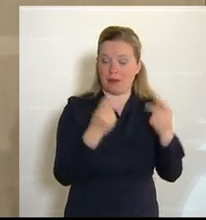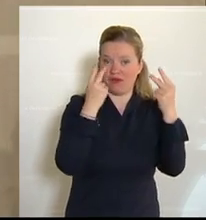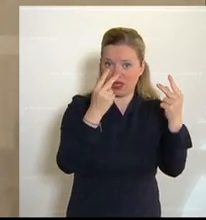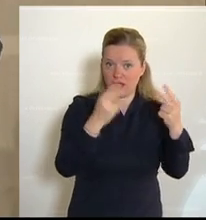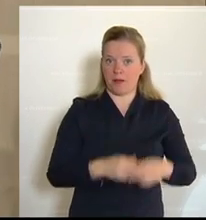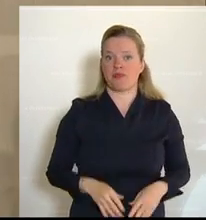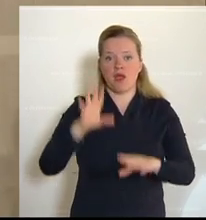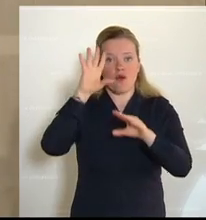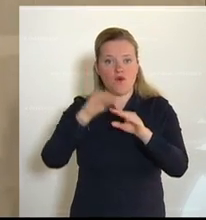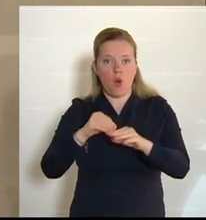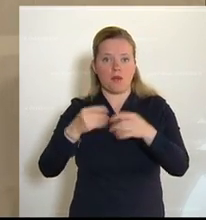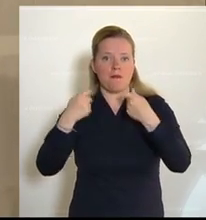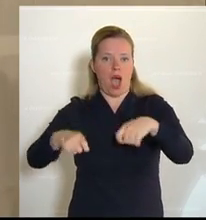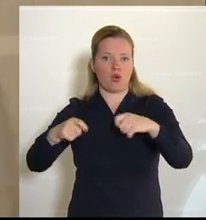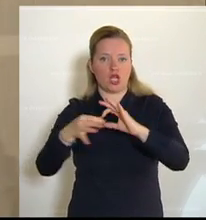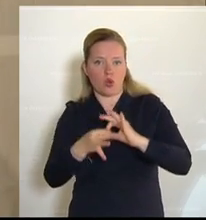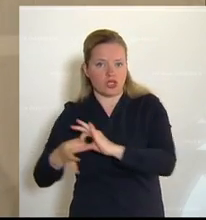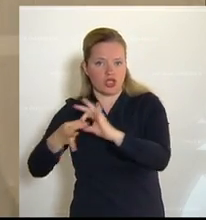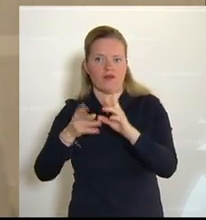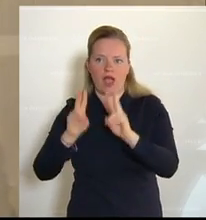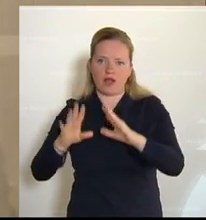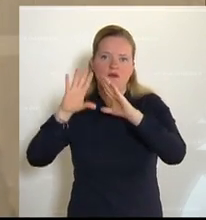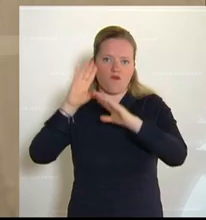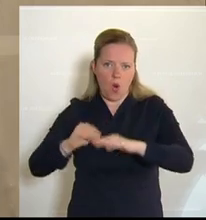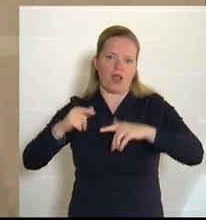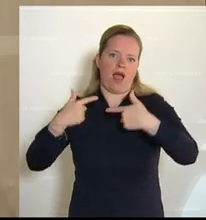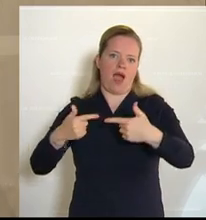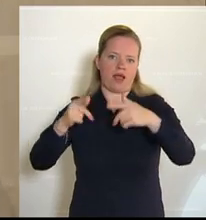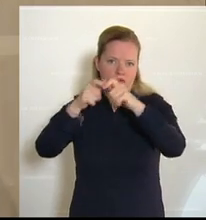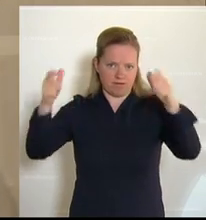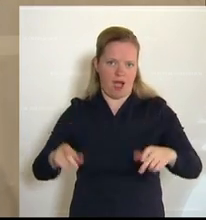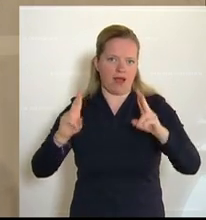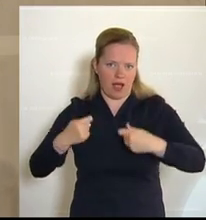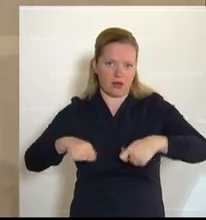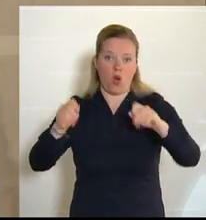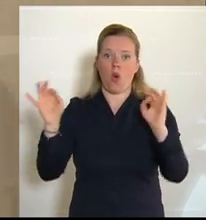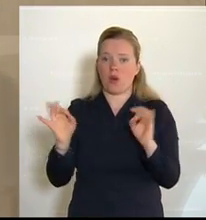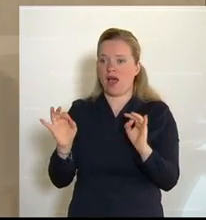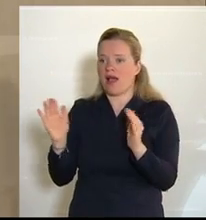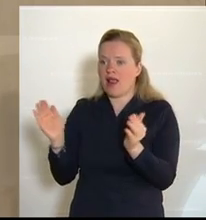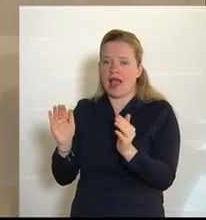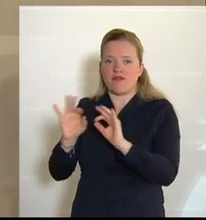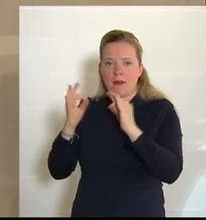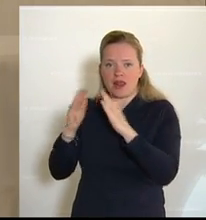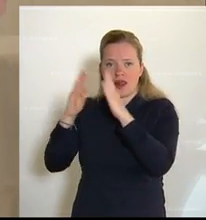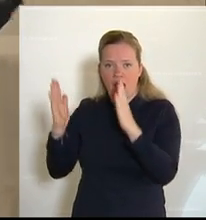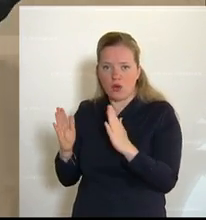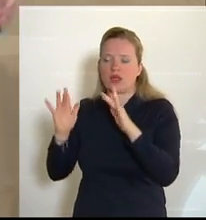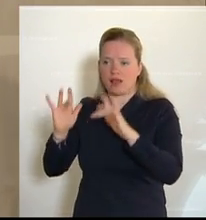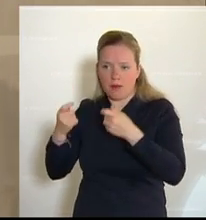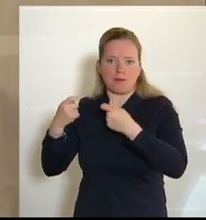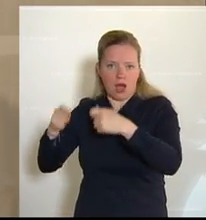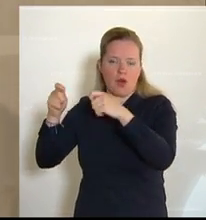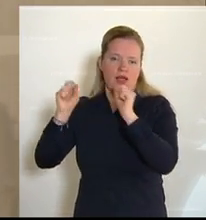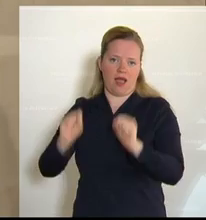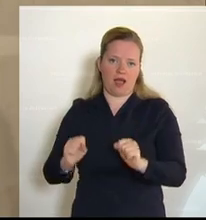wieder ihre Wohnhausanlagen errichten können oder dass die kleinen Häuslbauer ihre Häuser genehmigt bekommen. Und das ist für diese Menschen wichtig. meine sehr verehrten Damen